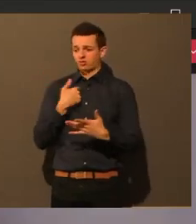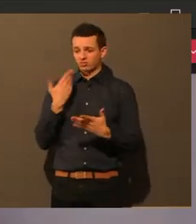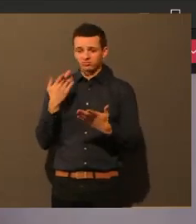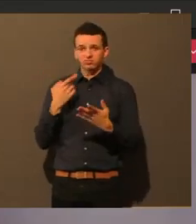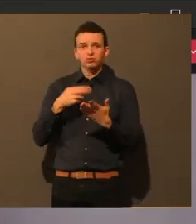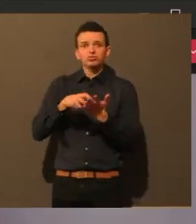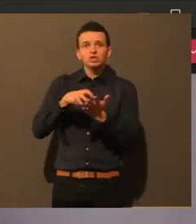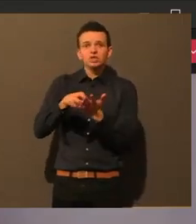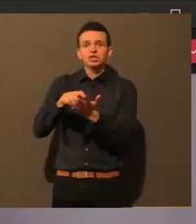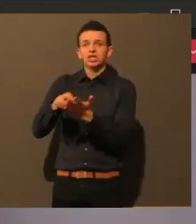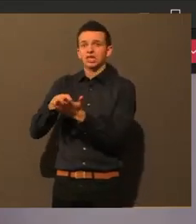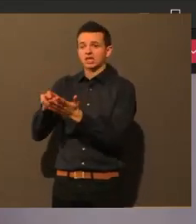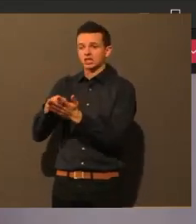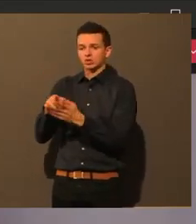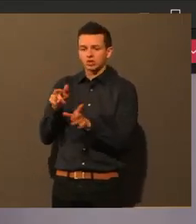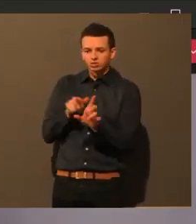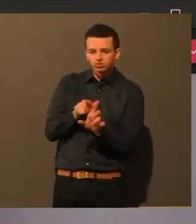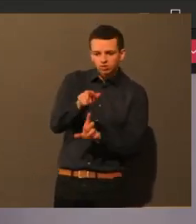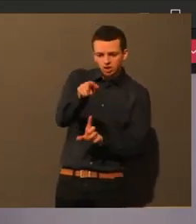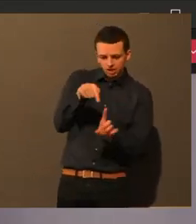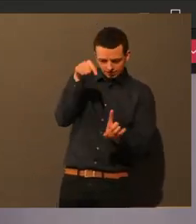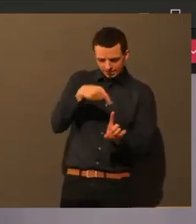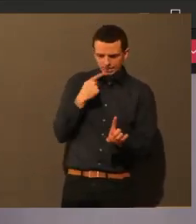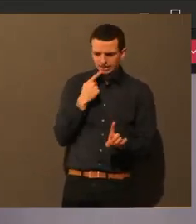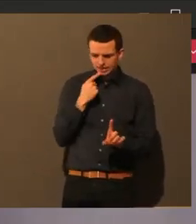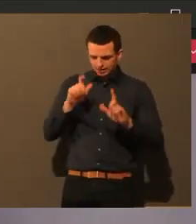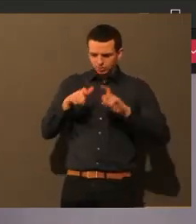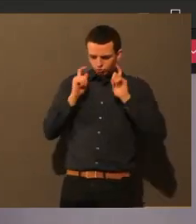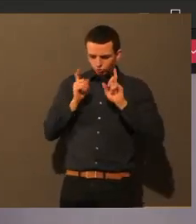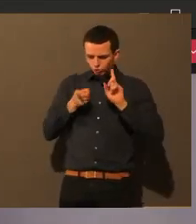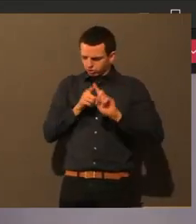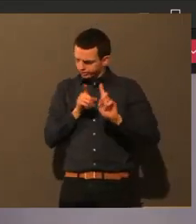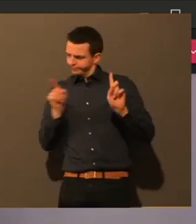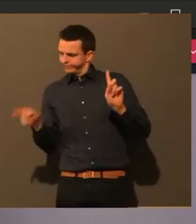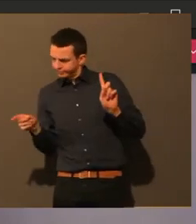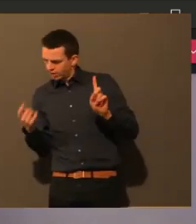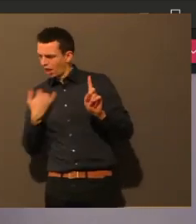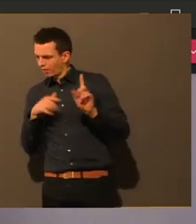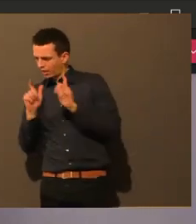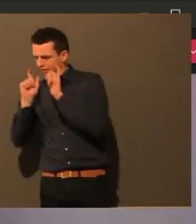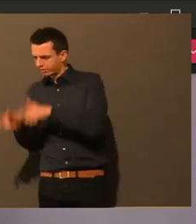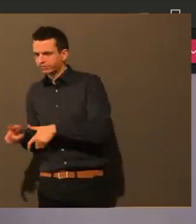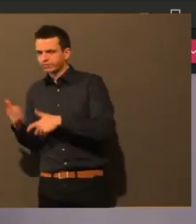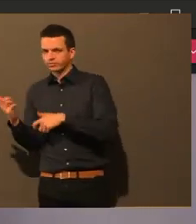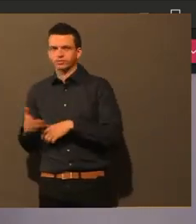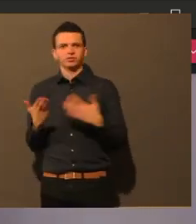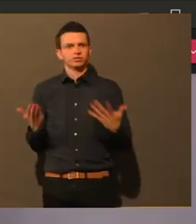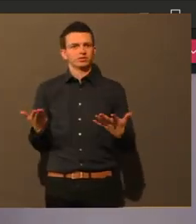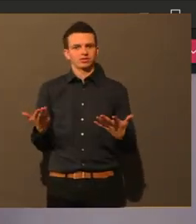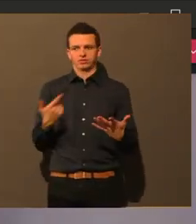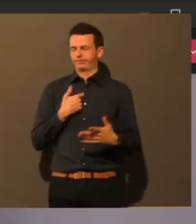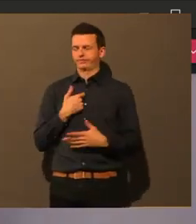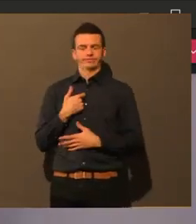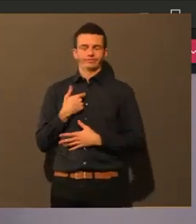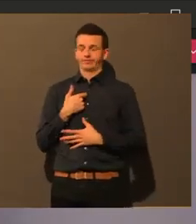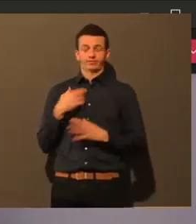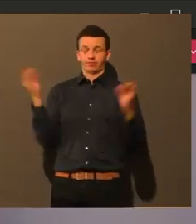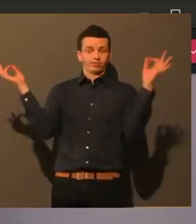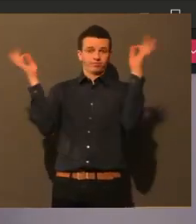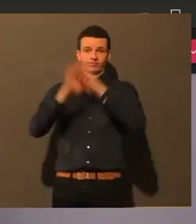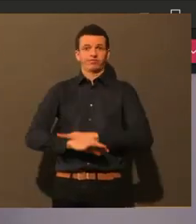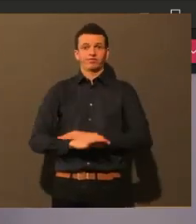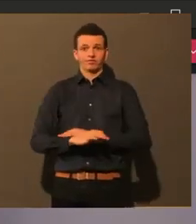Dann wäre vielleicht, um da einfach so schlimm, wie es ist und ich bin kein Maskengegner und ich bin auch kein Maskenfreund, aber ich denke,